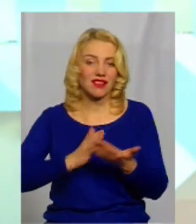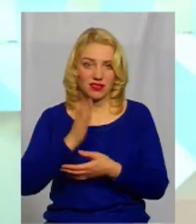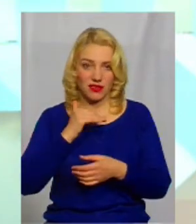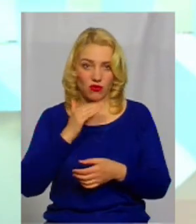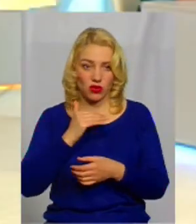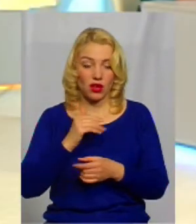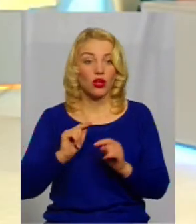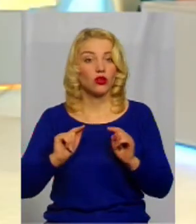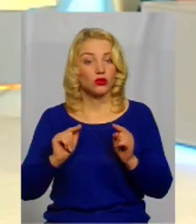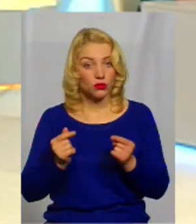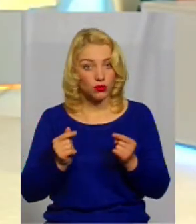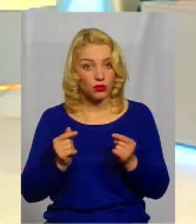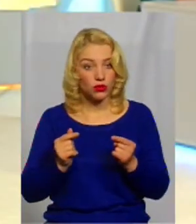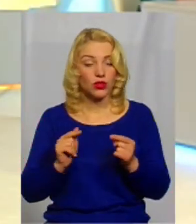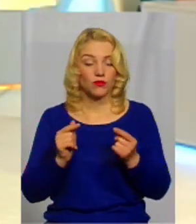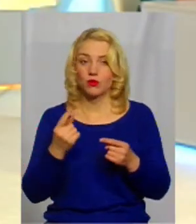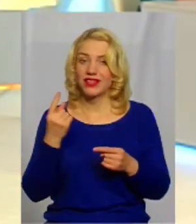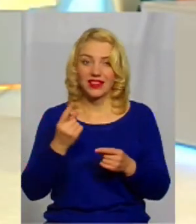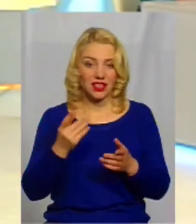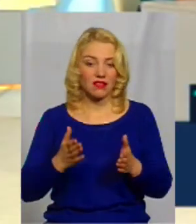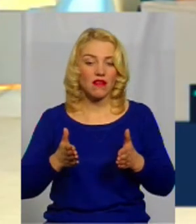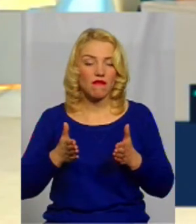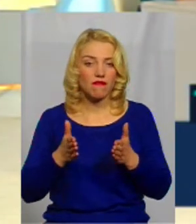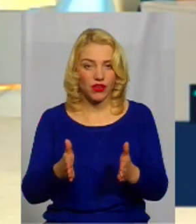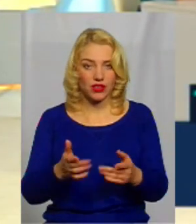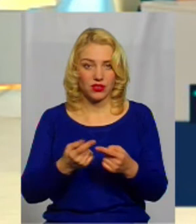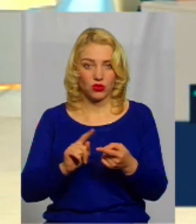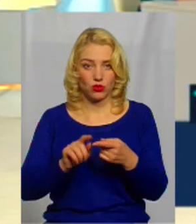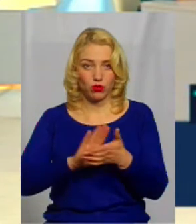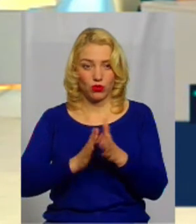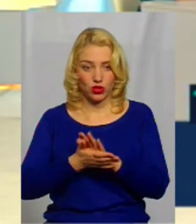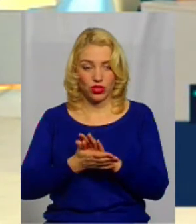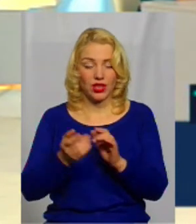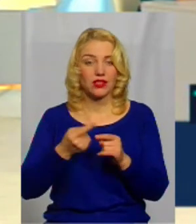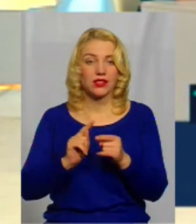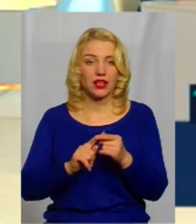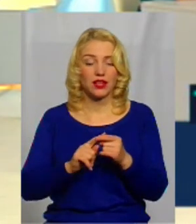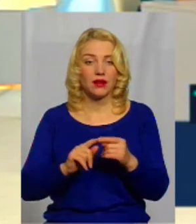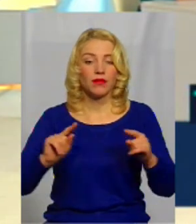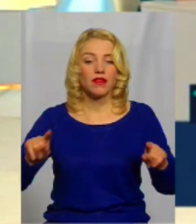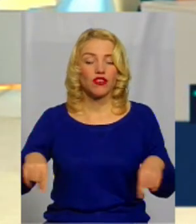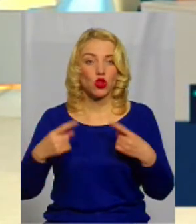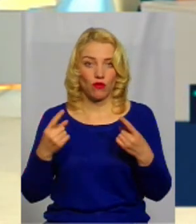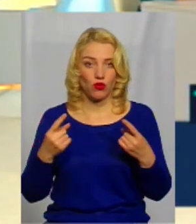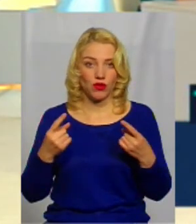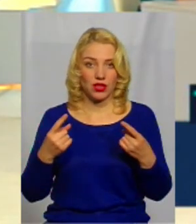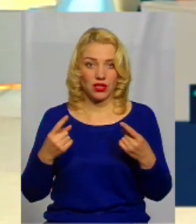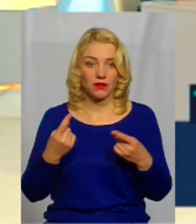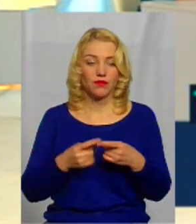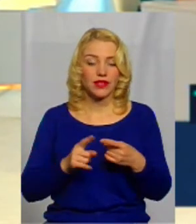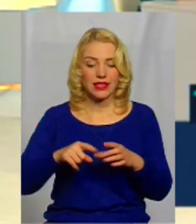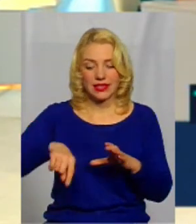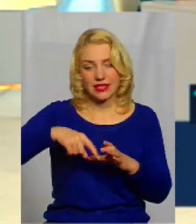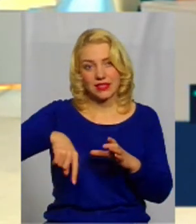Тому і єдиний вихід з цього положення – це відновлювати ті